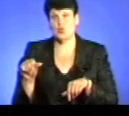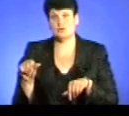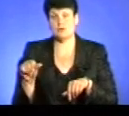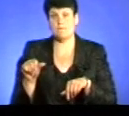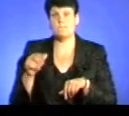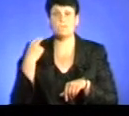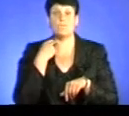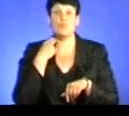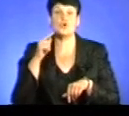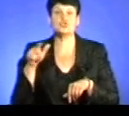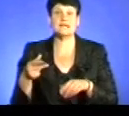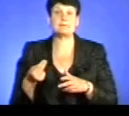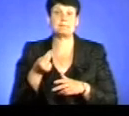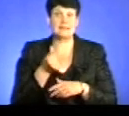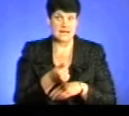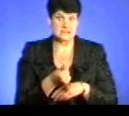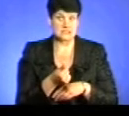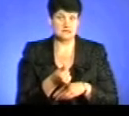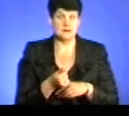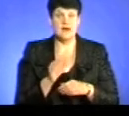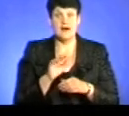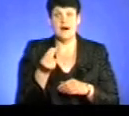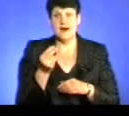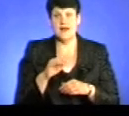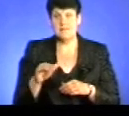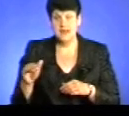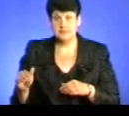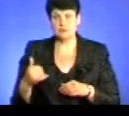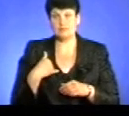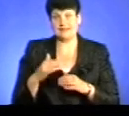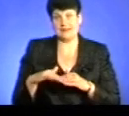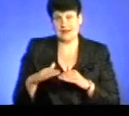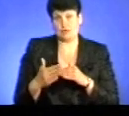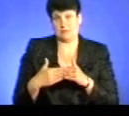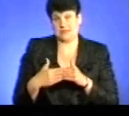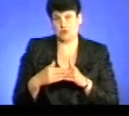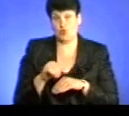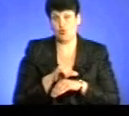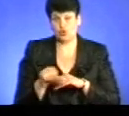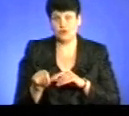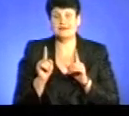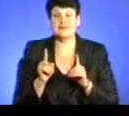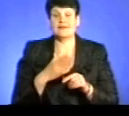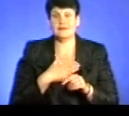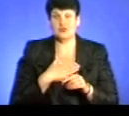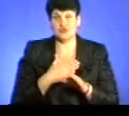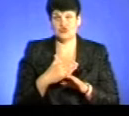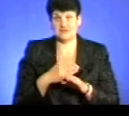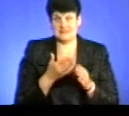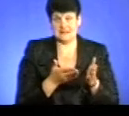боржники сплачують аліменти, тому що в нас якраз територіально ми близько кордону, і тільки наша частина